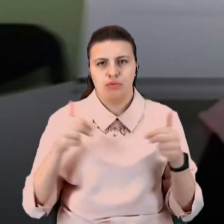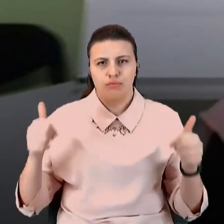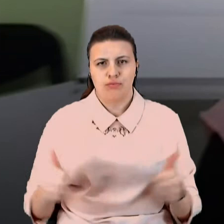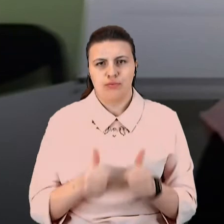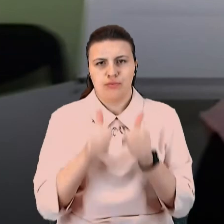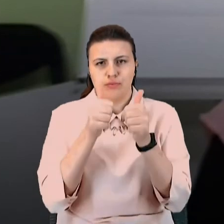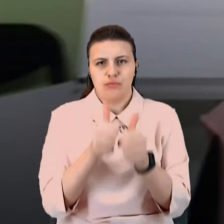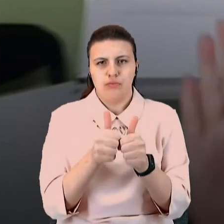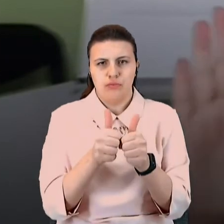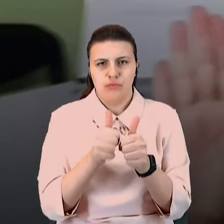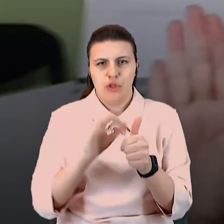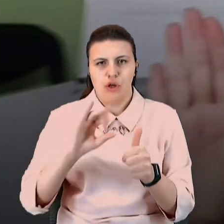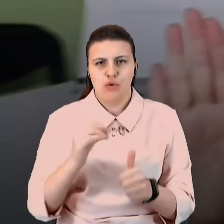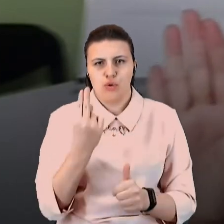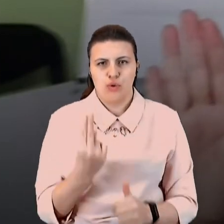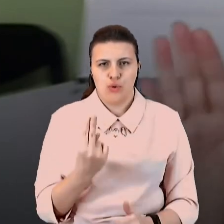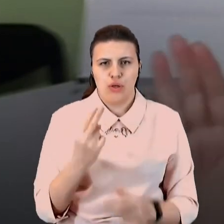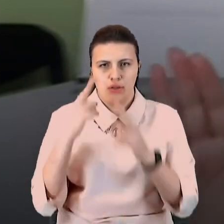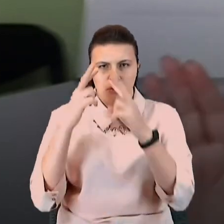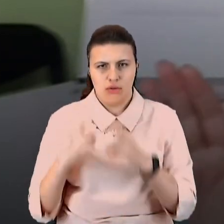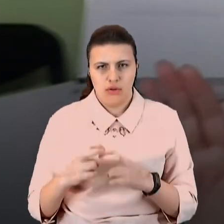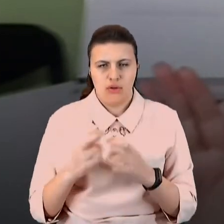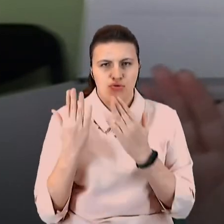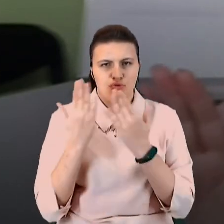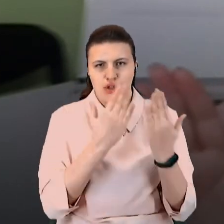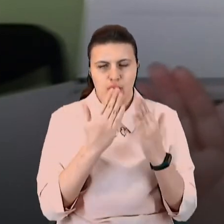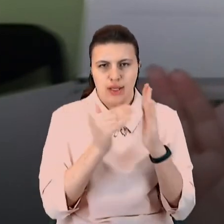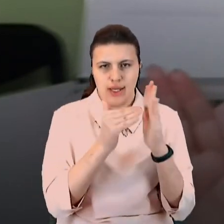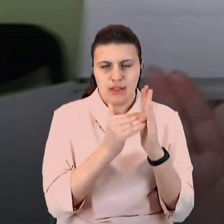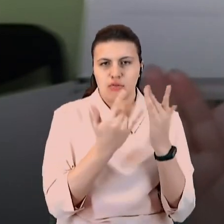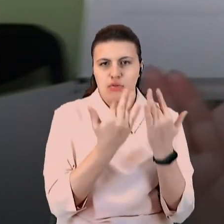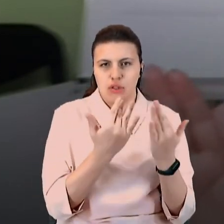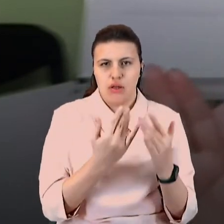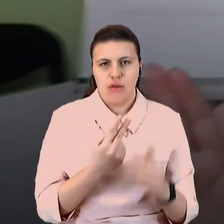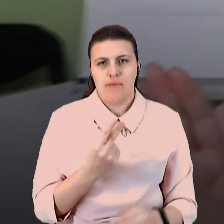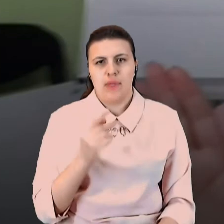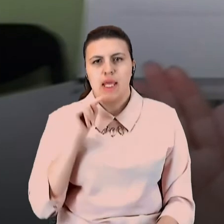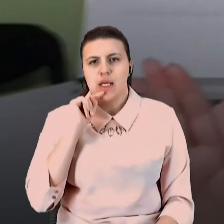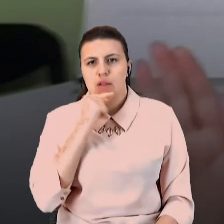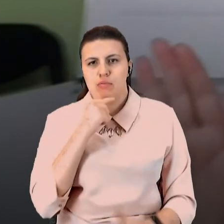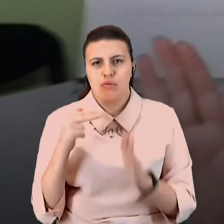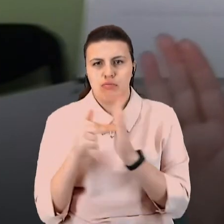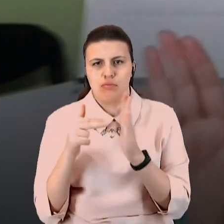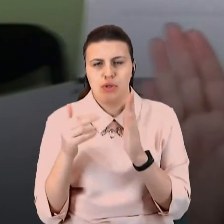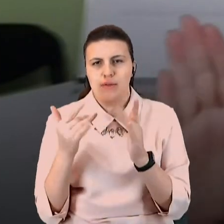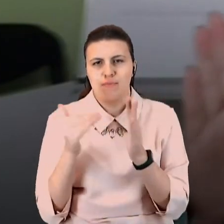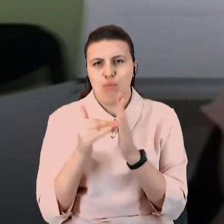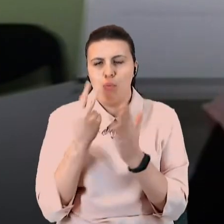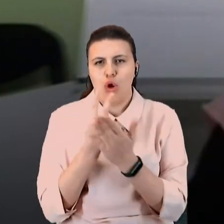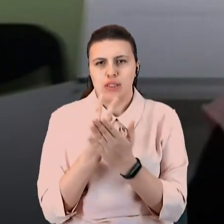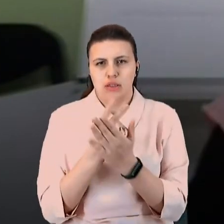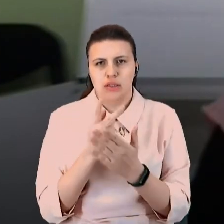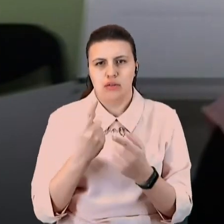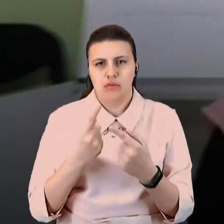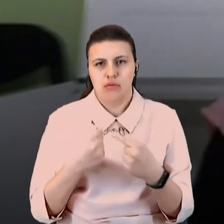соціологічних дослідження, одне – читацький рейтинг, і друге – рейтинг економічних показників різних країн, то вони побачили, що вони